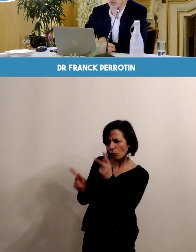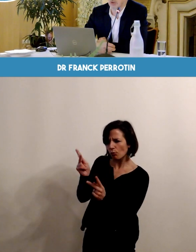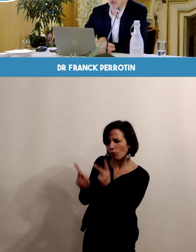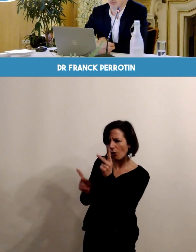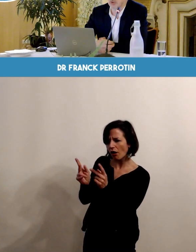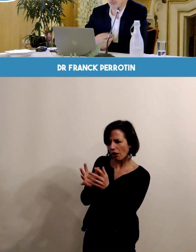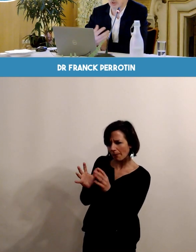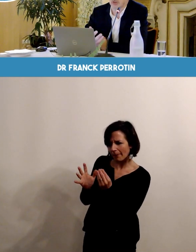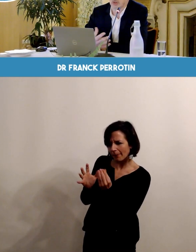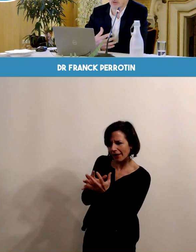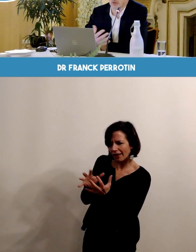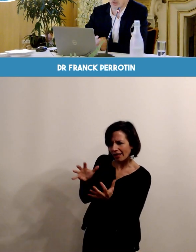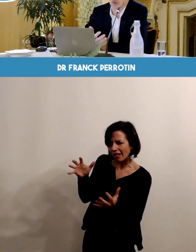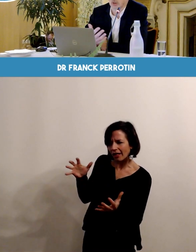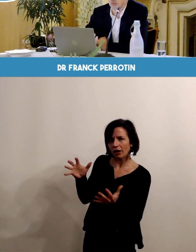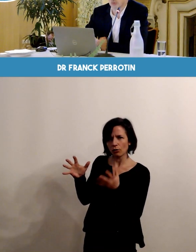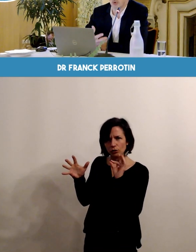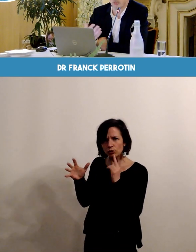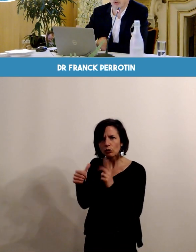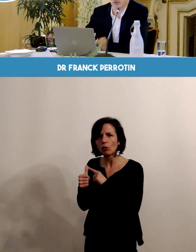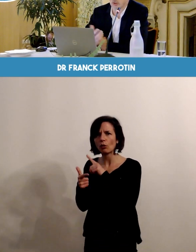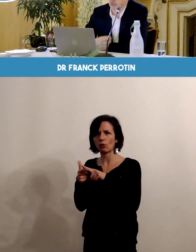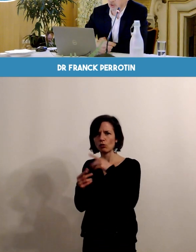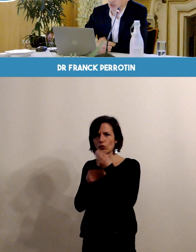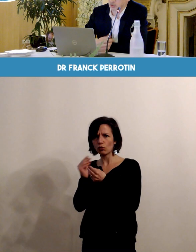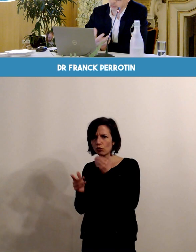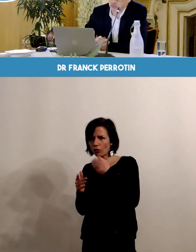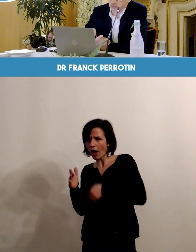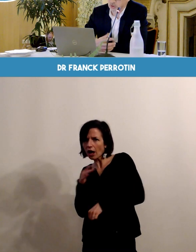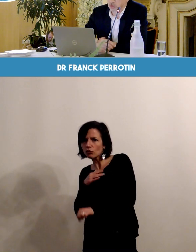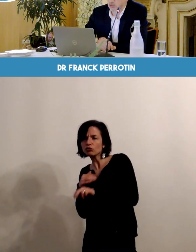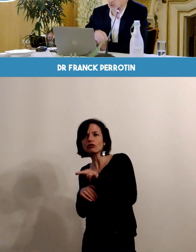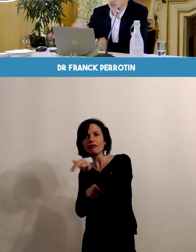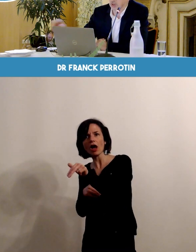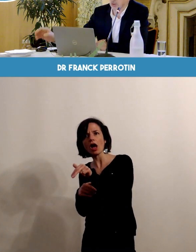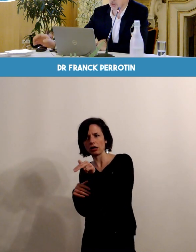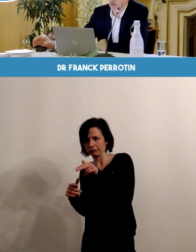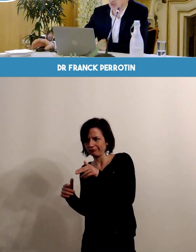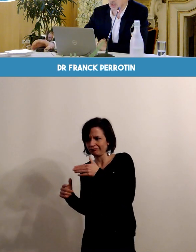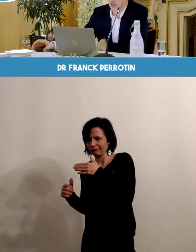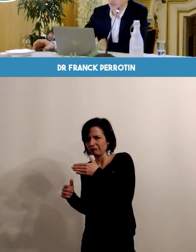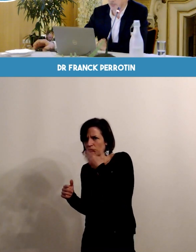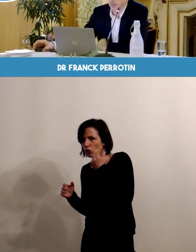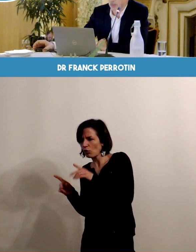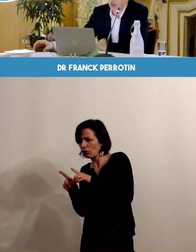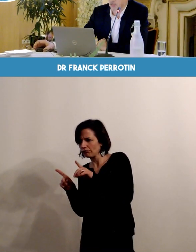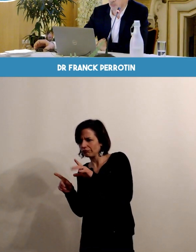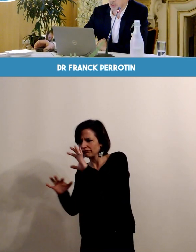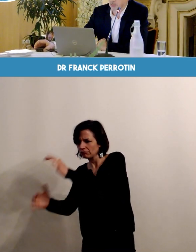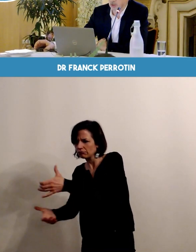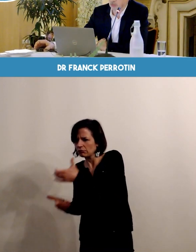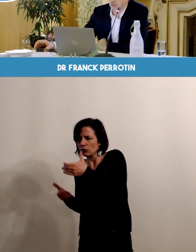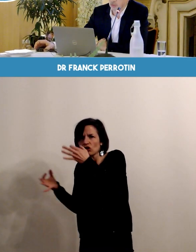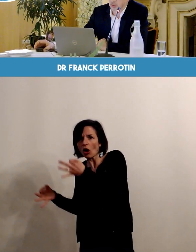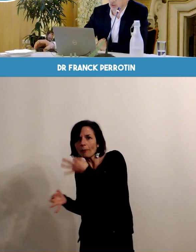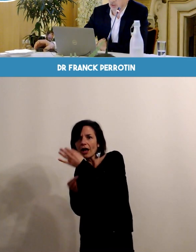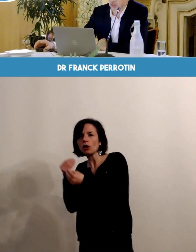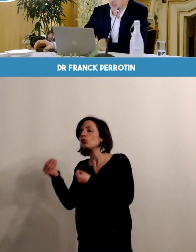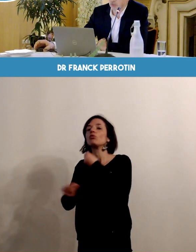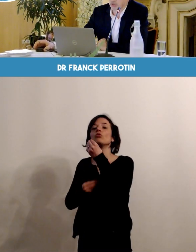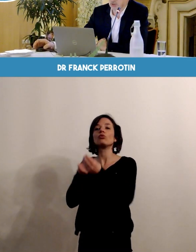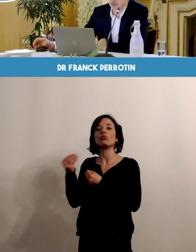également les possibilités d'accouchement par voie naturelle ou si césarienne est nécessaire. Et puis, il y a